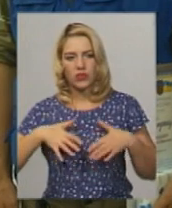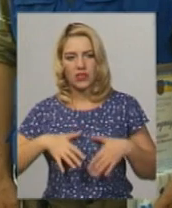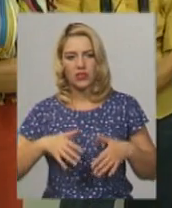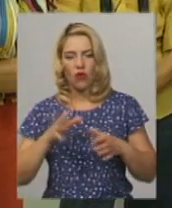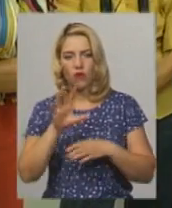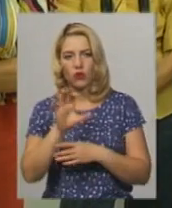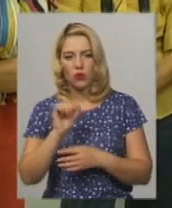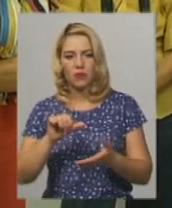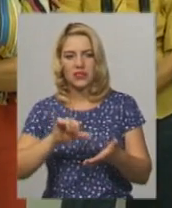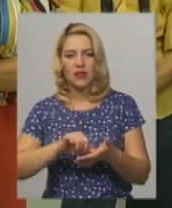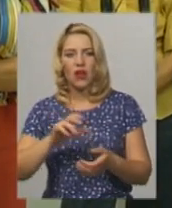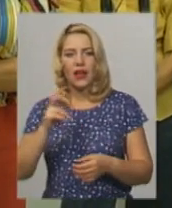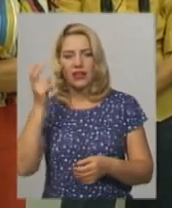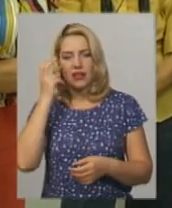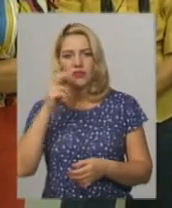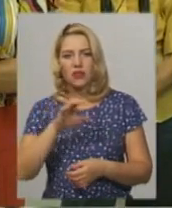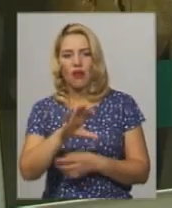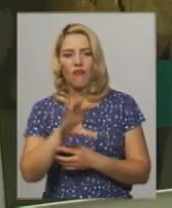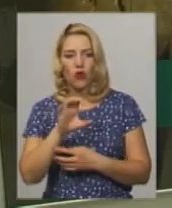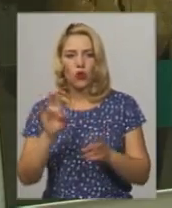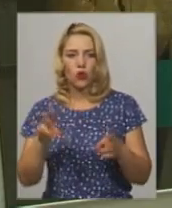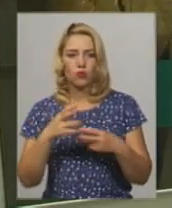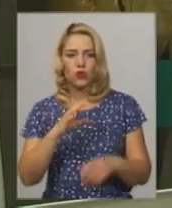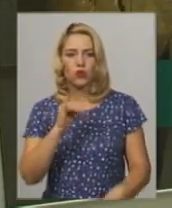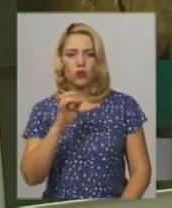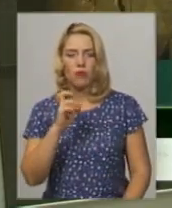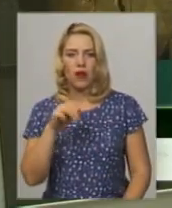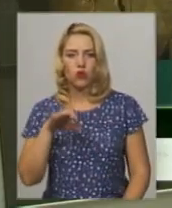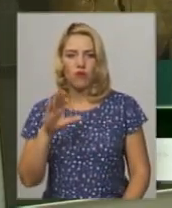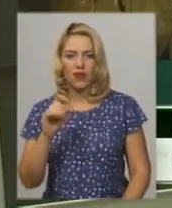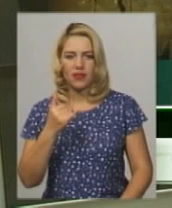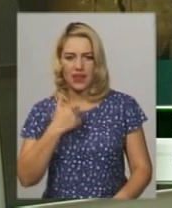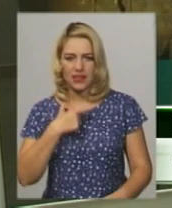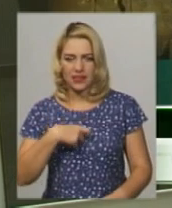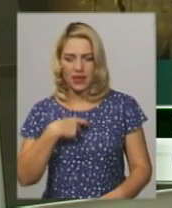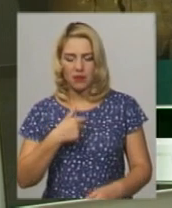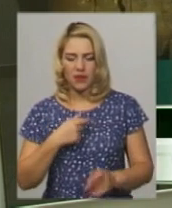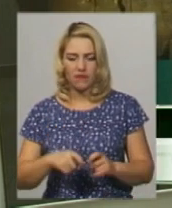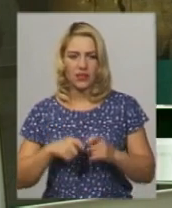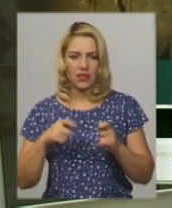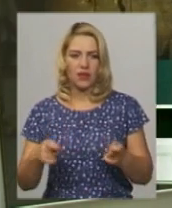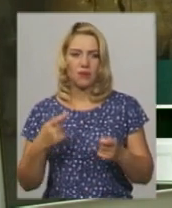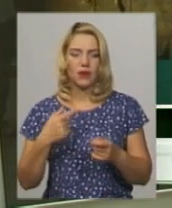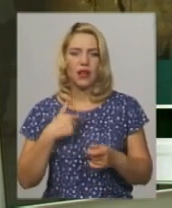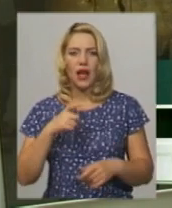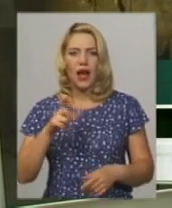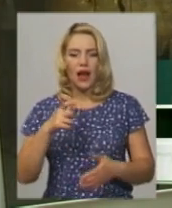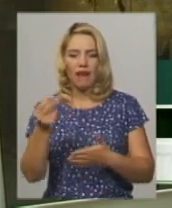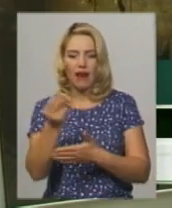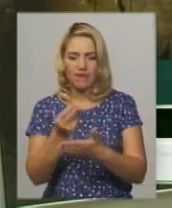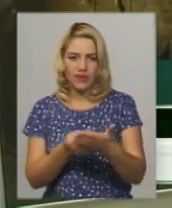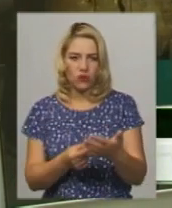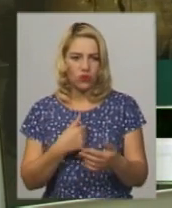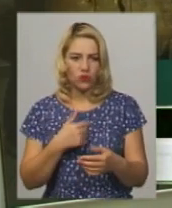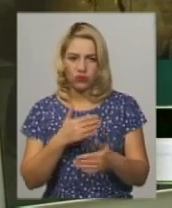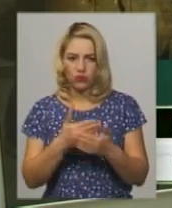представниця Київського фотоклубу Наталя Собатова. Я для себе відкрила в першу чергу графіку. Я її до цього не бачила в